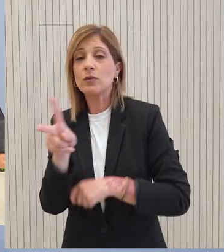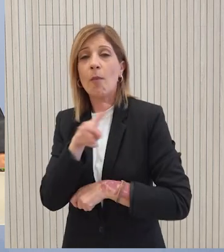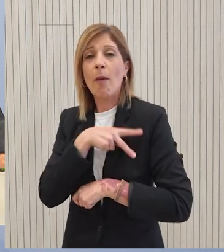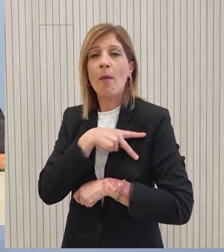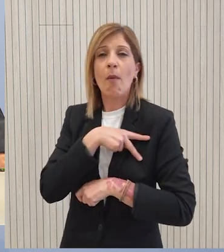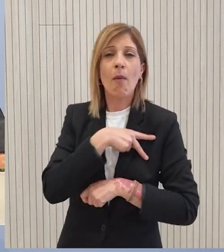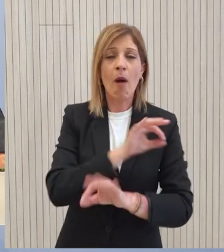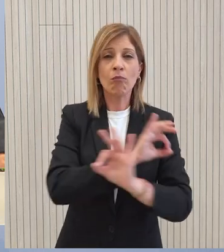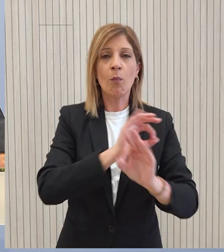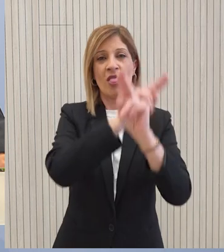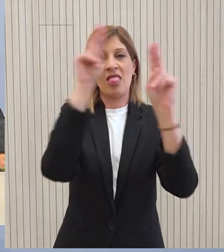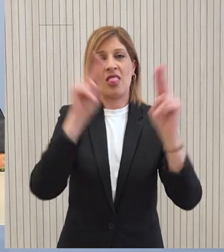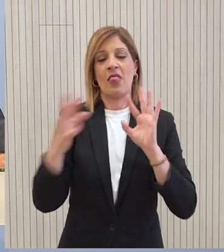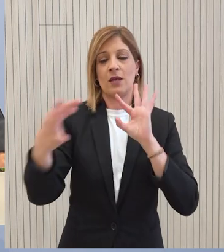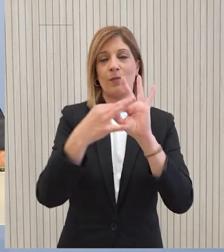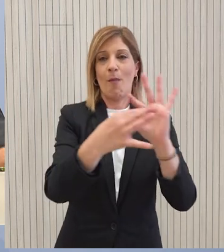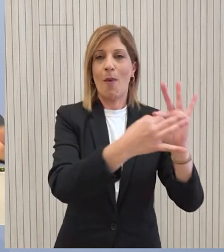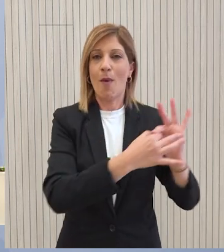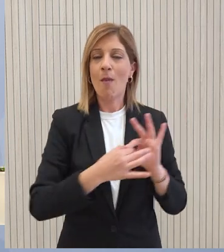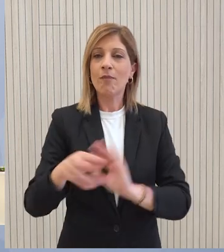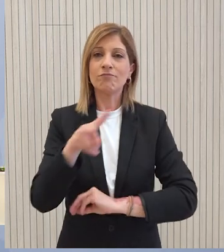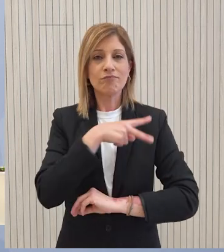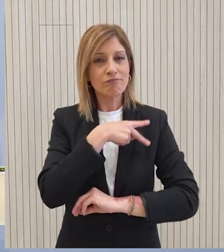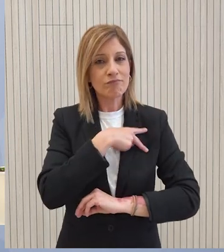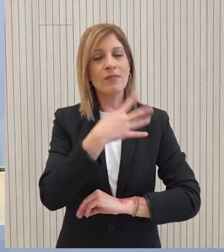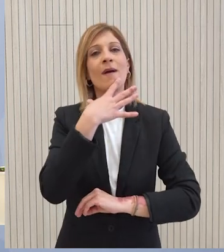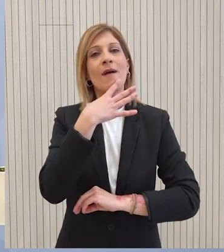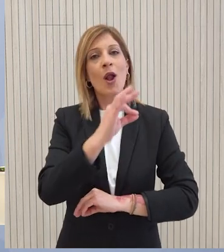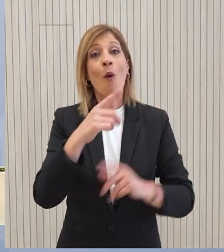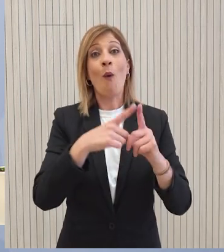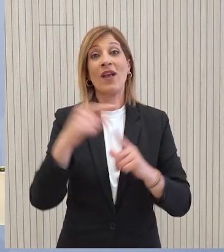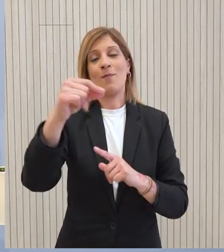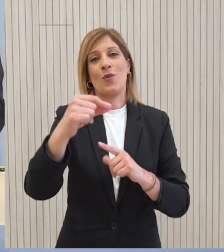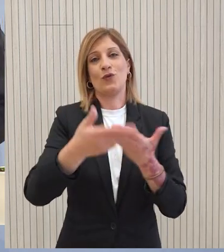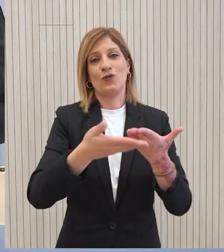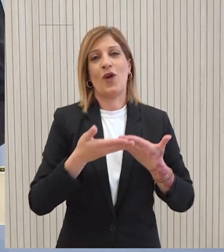όλους τους διεθνείς εταίρους, ο οποίος καθίσταται δυνατός λόγω της Κύπρου.